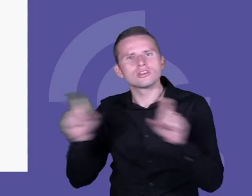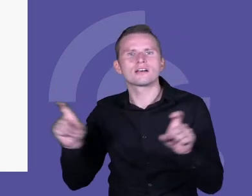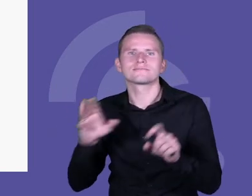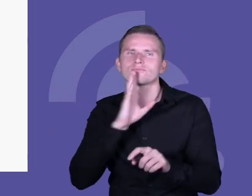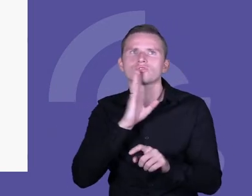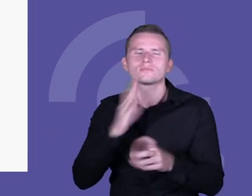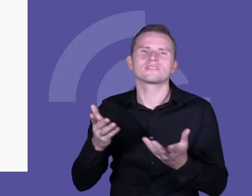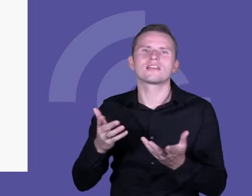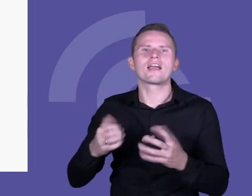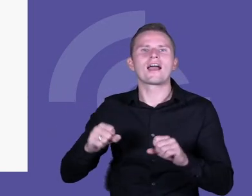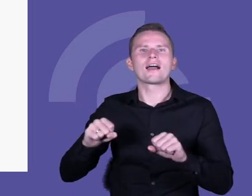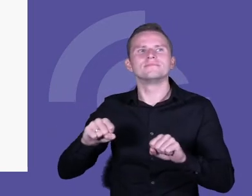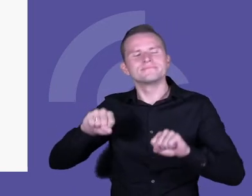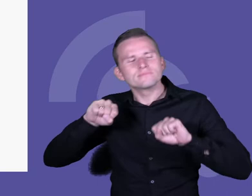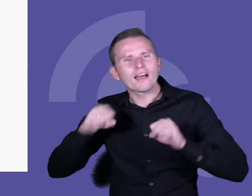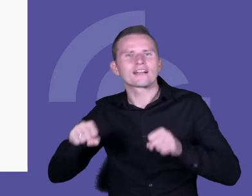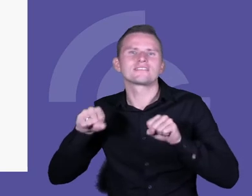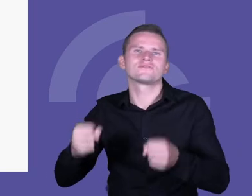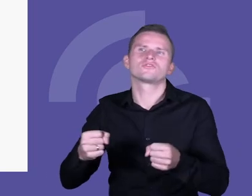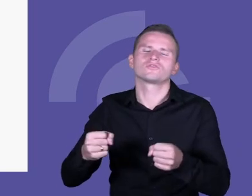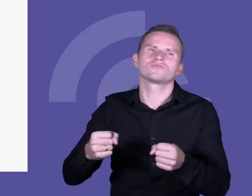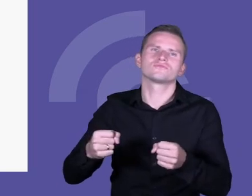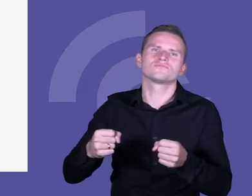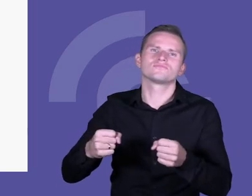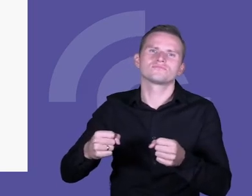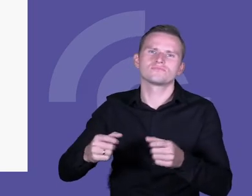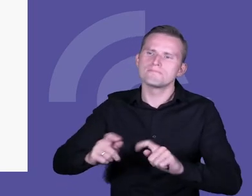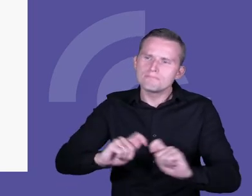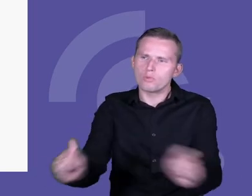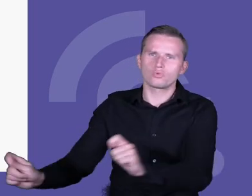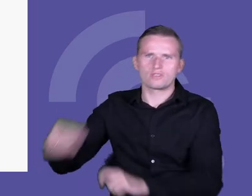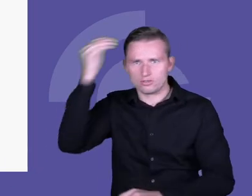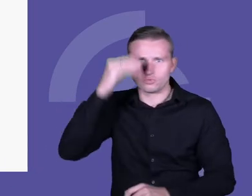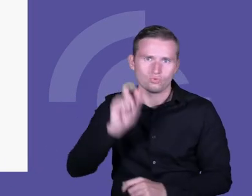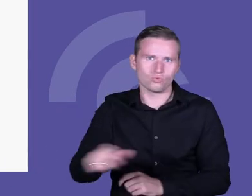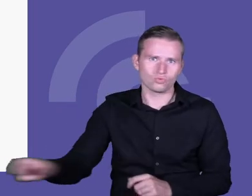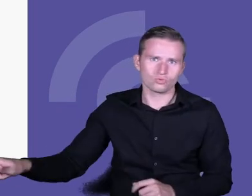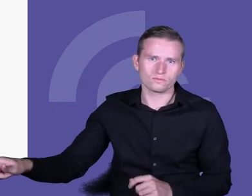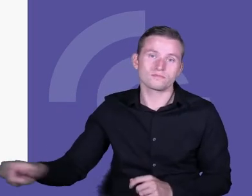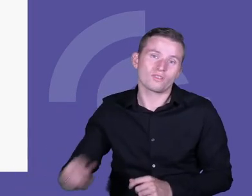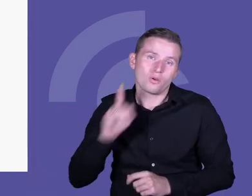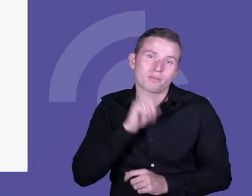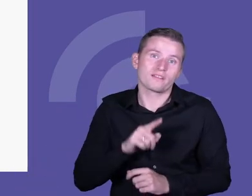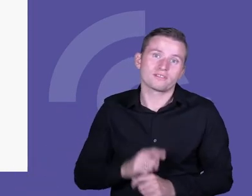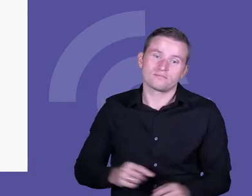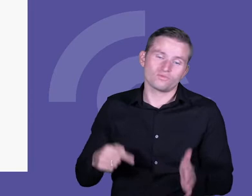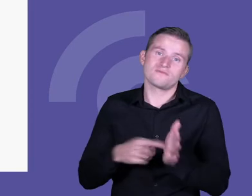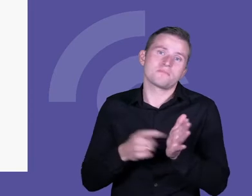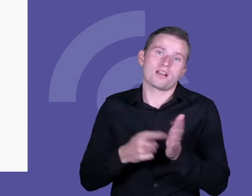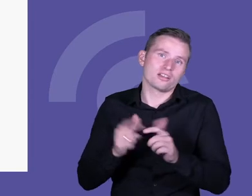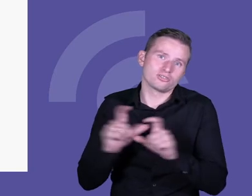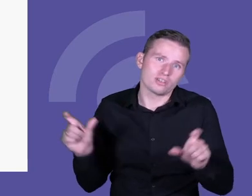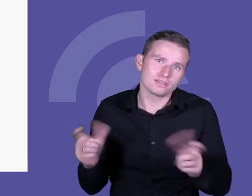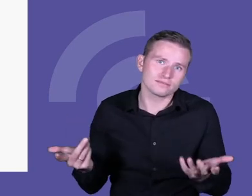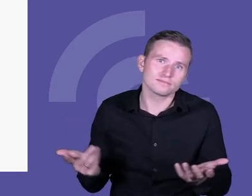które aktywizują uczniów, bo wiadomo, że wymagają one dużo więcej czasu